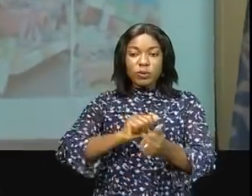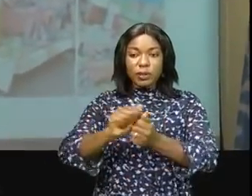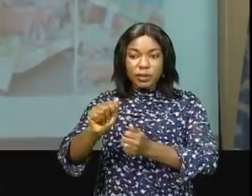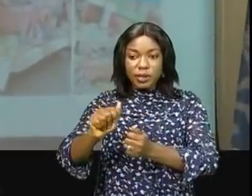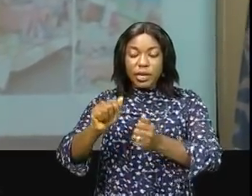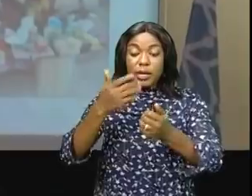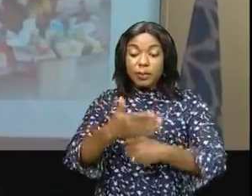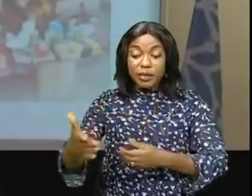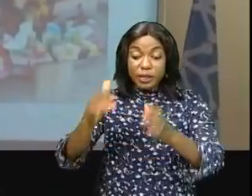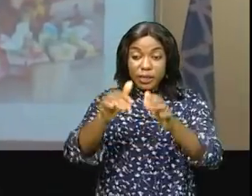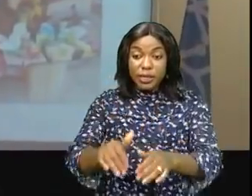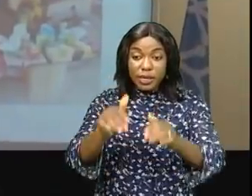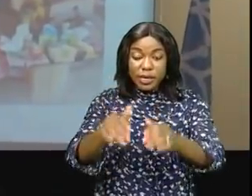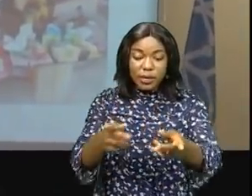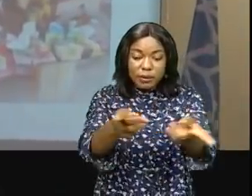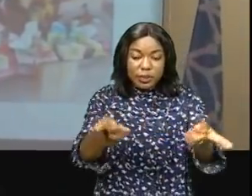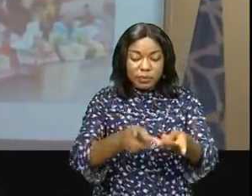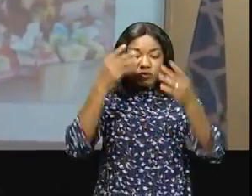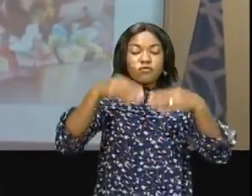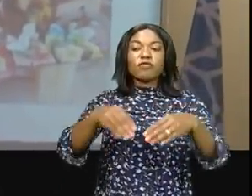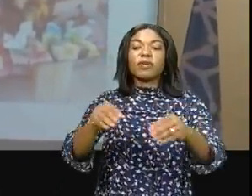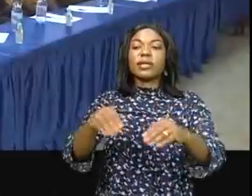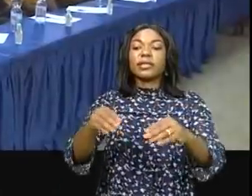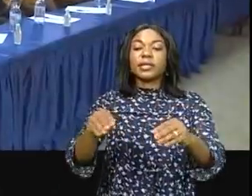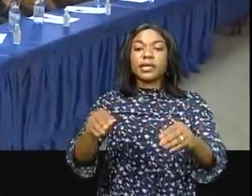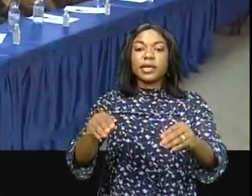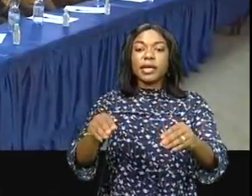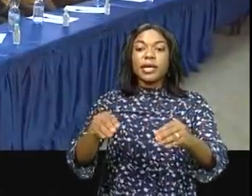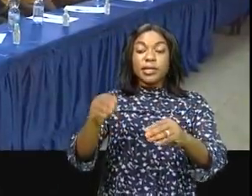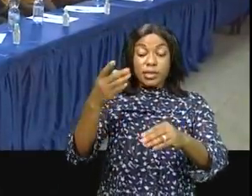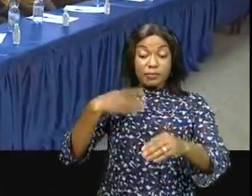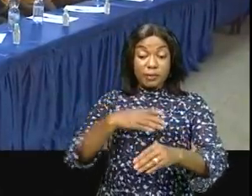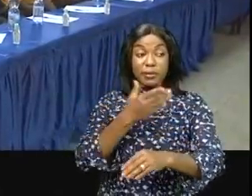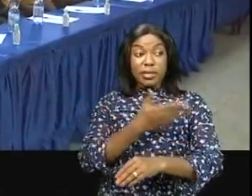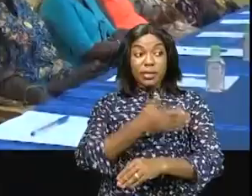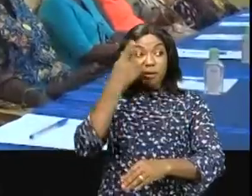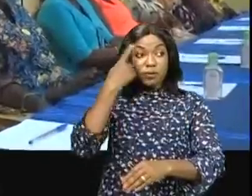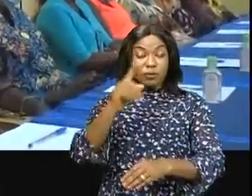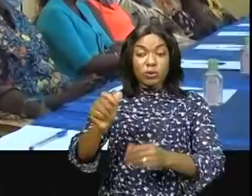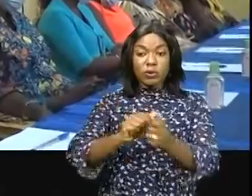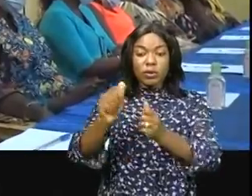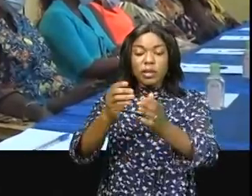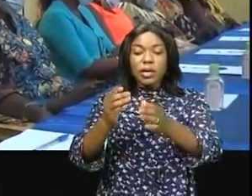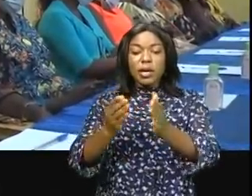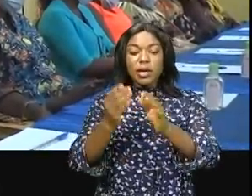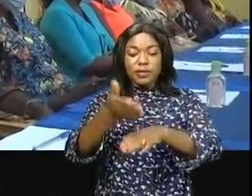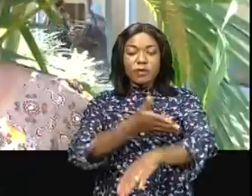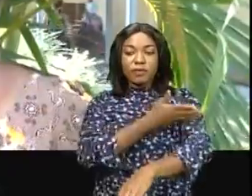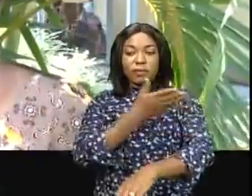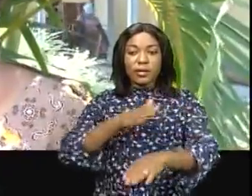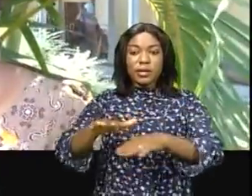agricoles, un supermarché a été mis à la disposition de ces paysannes pour les inciter à accroître leur production.